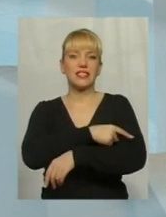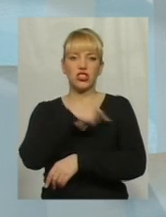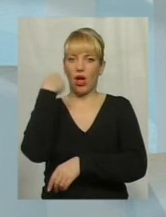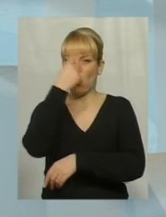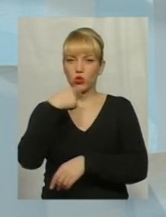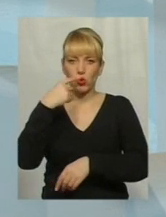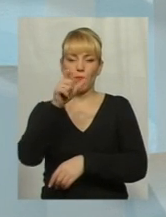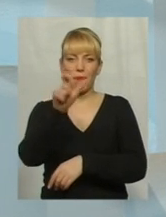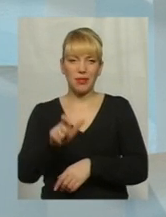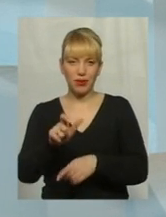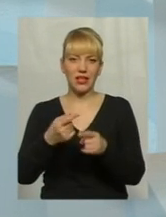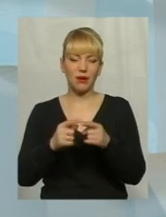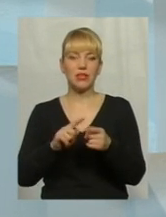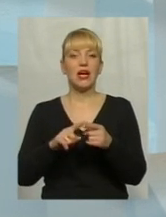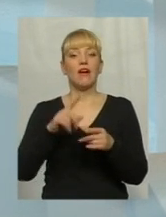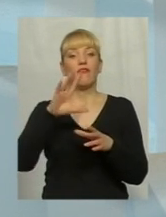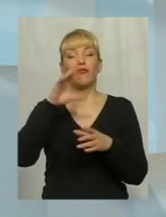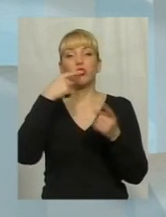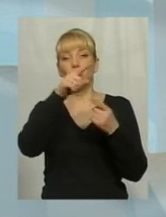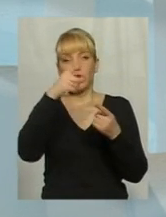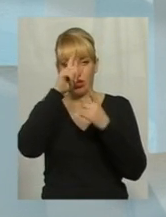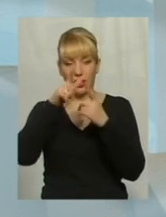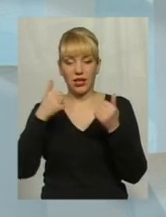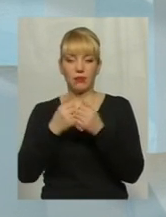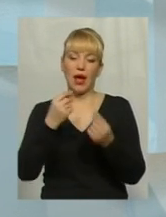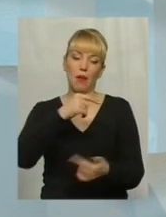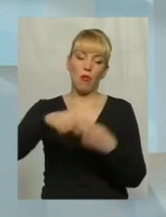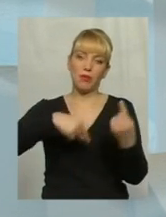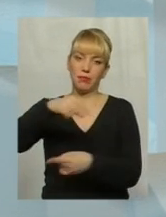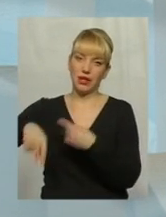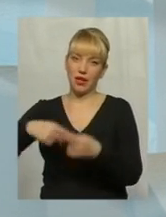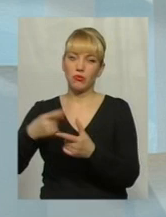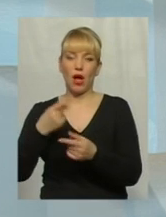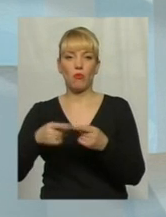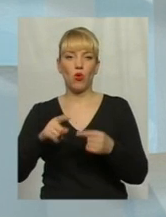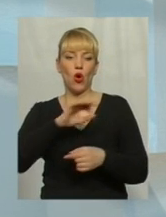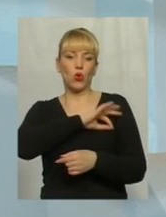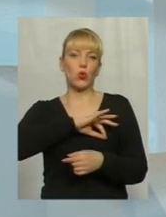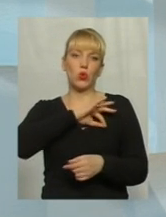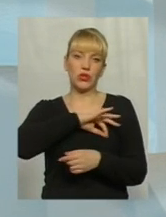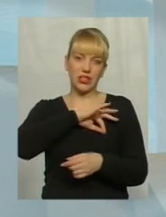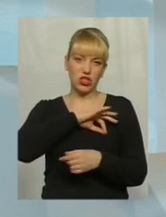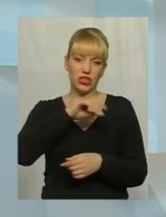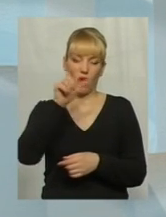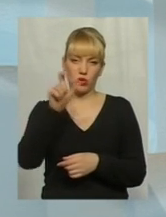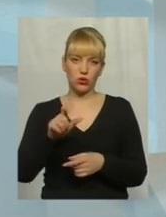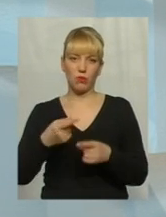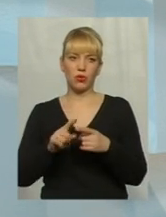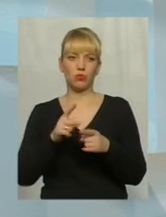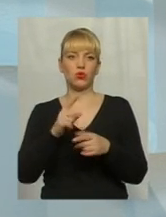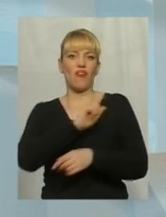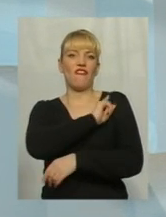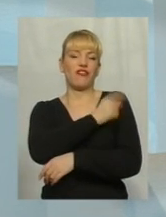Якщо кругом в країнах це є або підприємництво, або юридична особа, то в нас чомусь це фізична особа-підприємець.